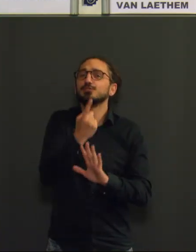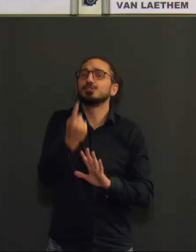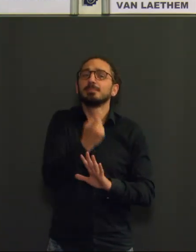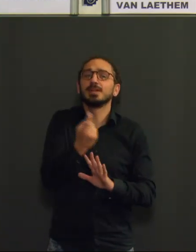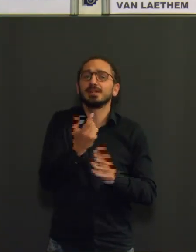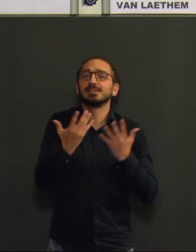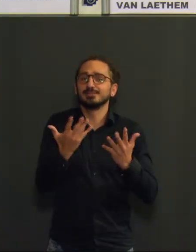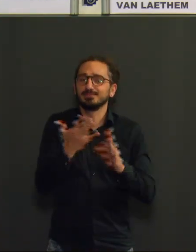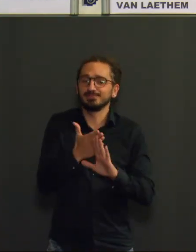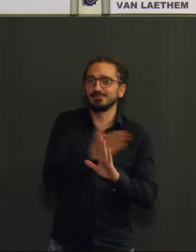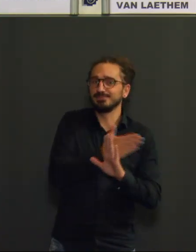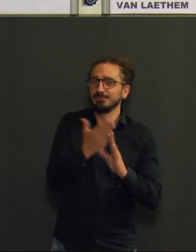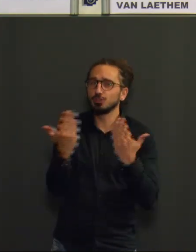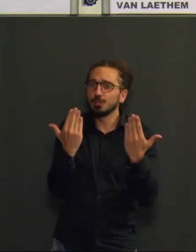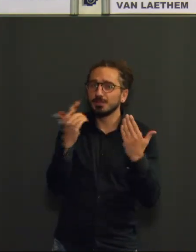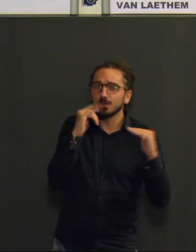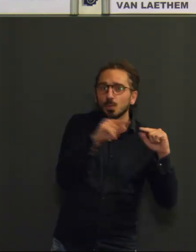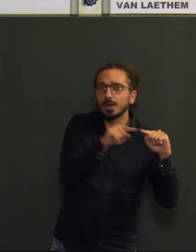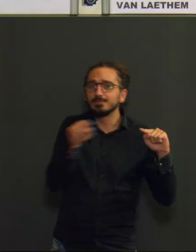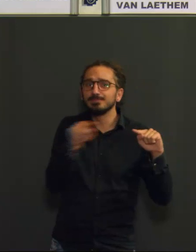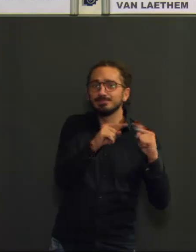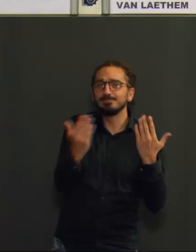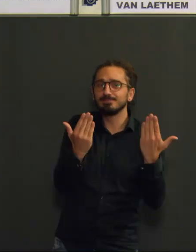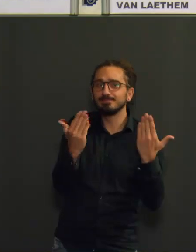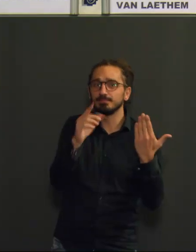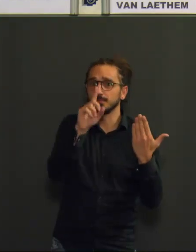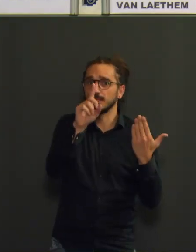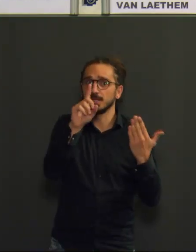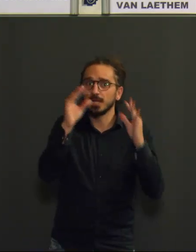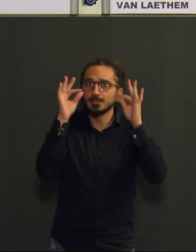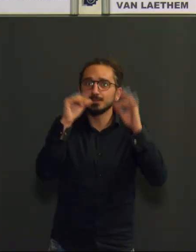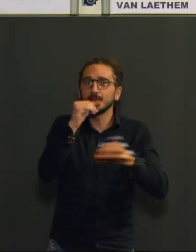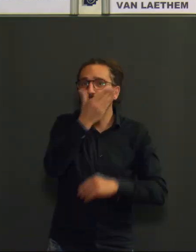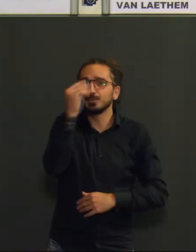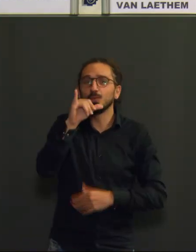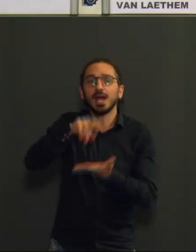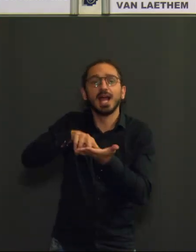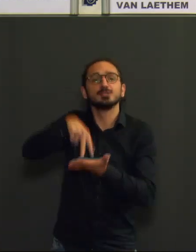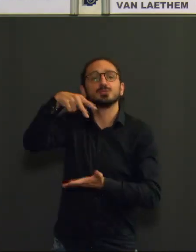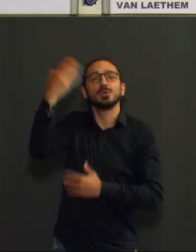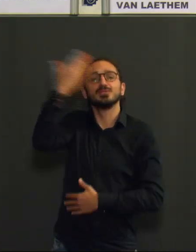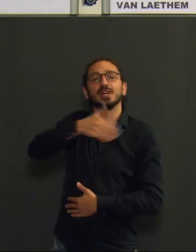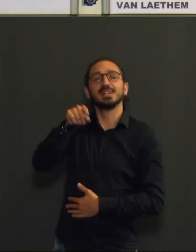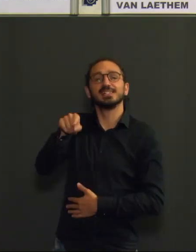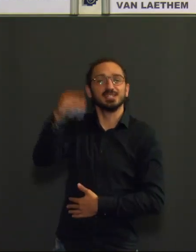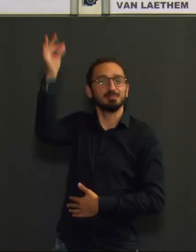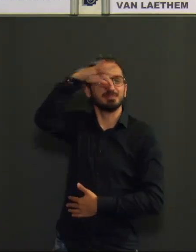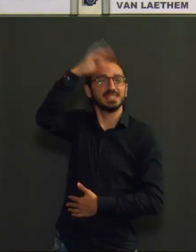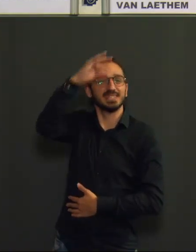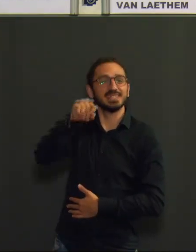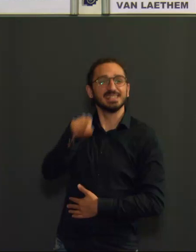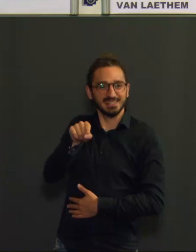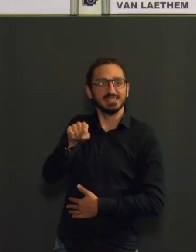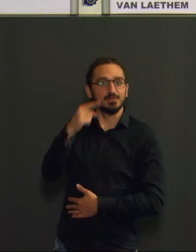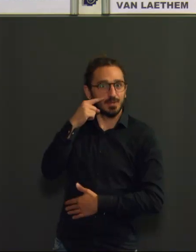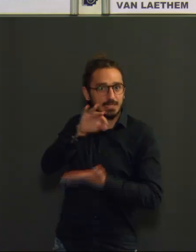non pas l'ascension, comme on l'a eu la semaine précédente, mais cette fois-ci, le lundi de Pentecôte. Et donc, on compare des chiffres qui sont théoriquement